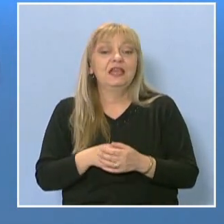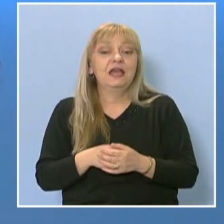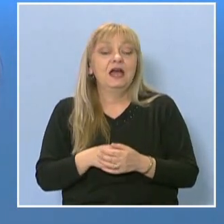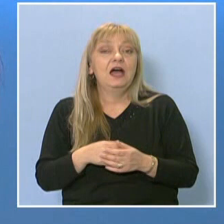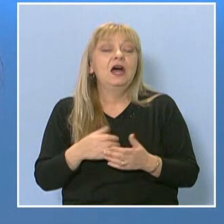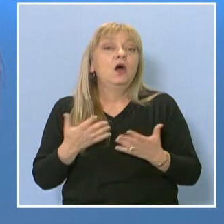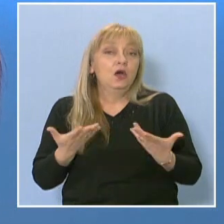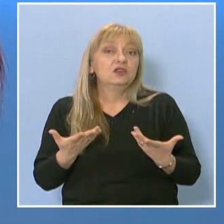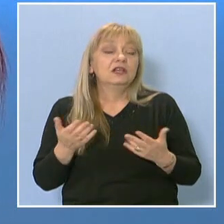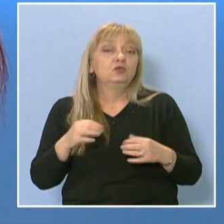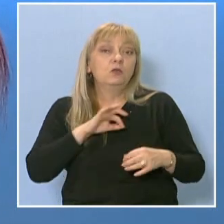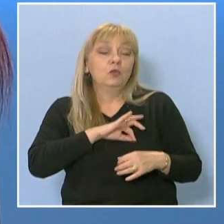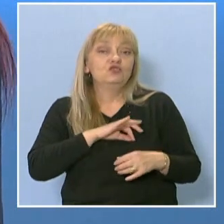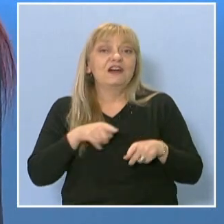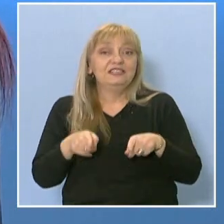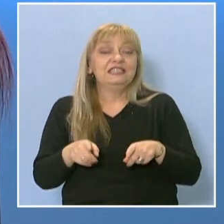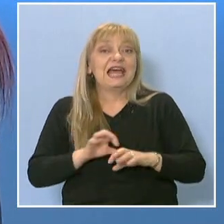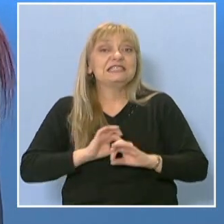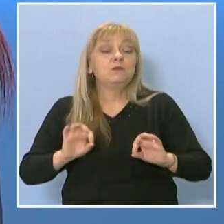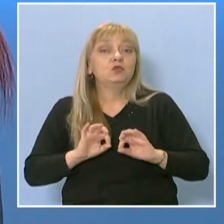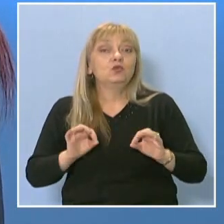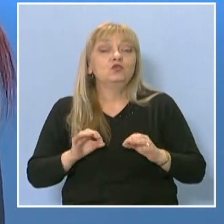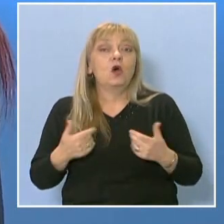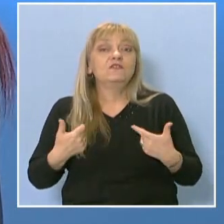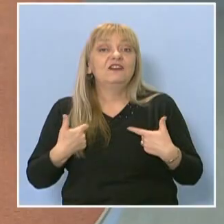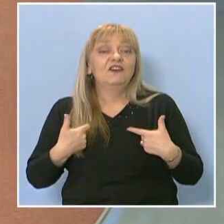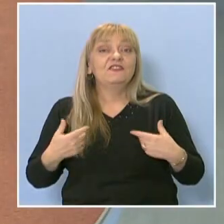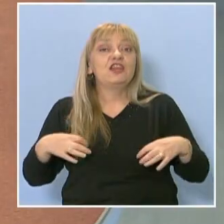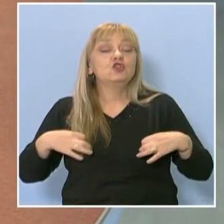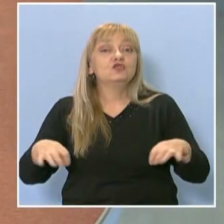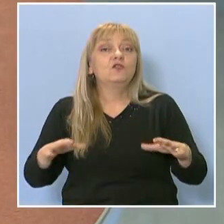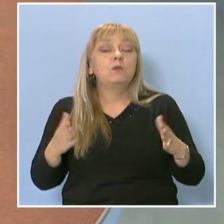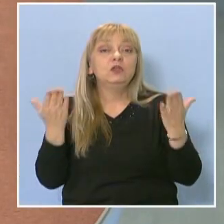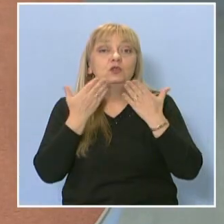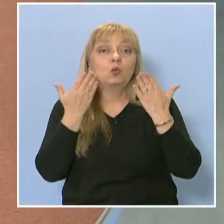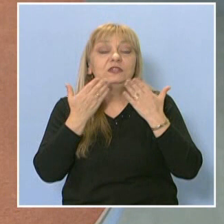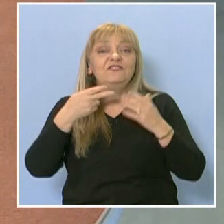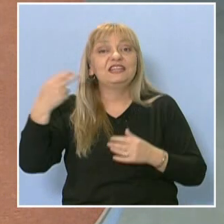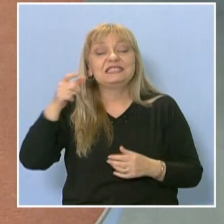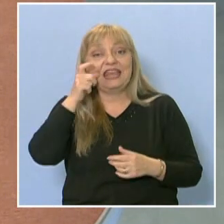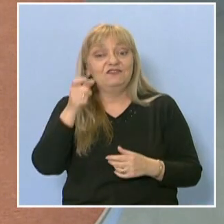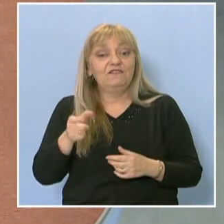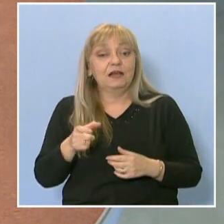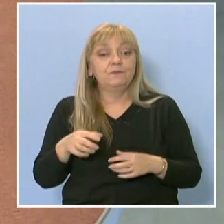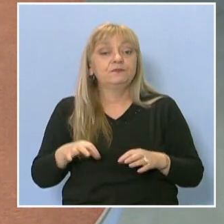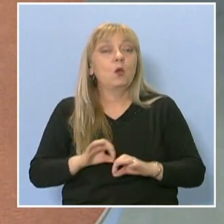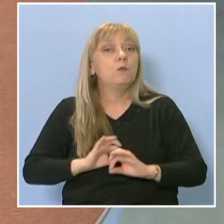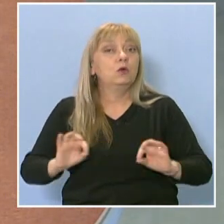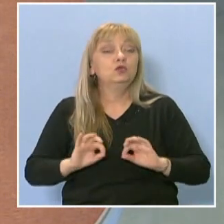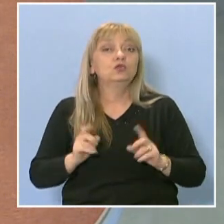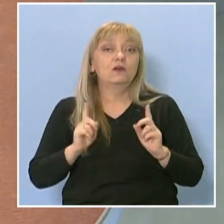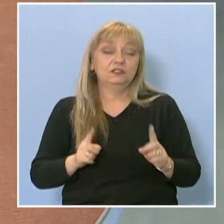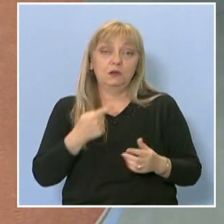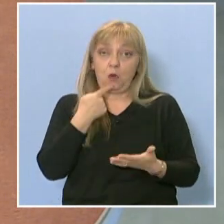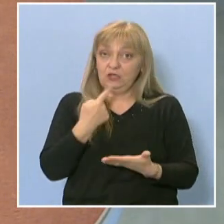юридическия факултет на Свободния университет във Варна? Ами, подготовката, смея да твърдя, че